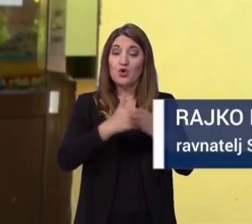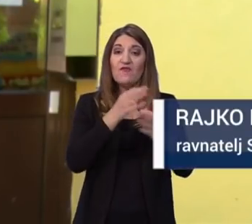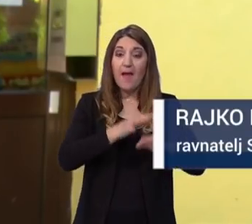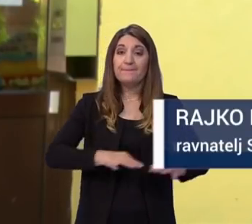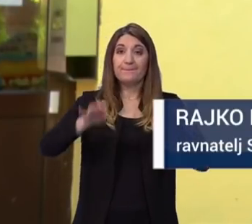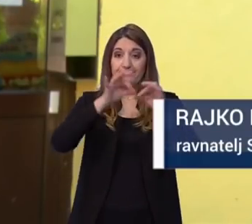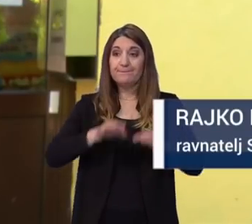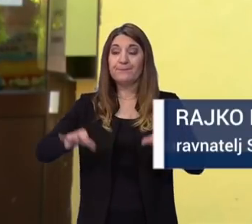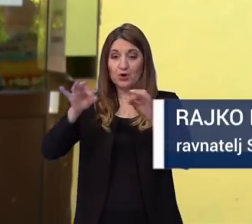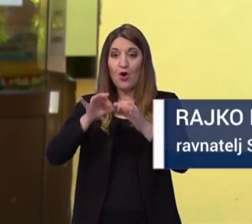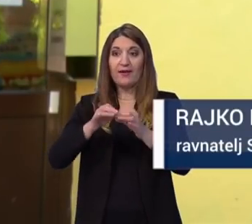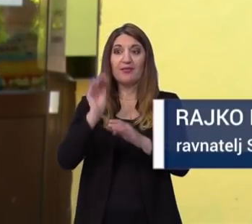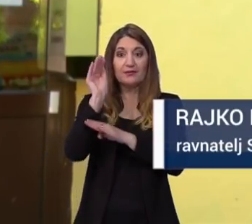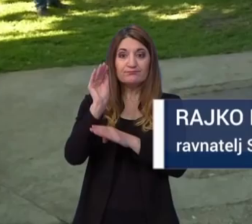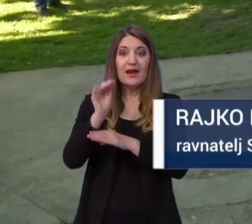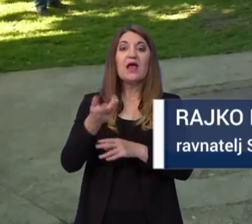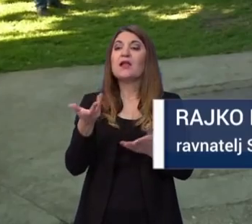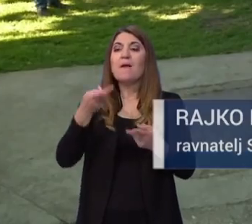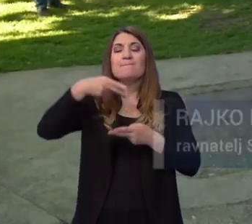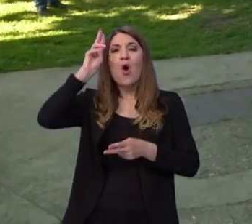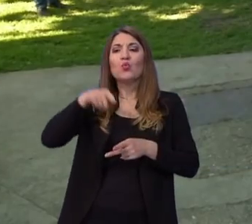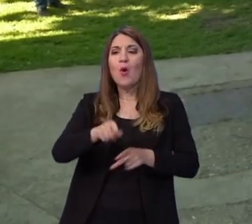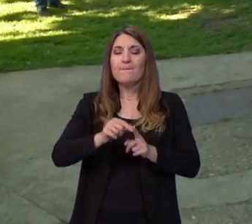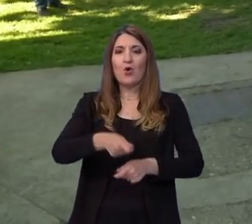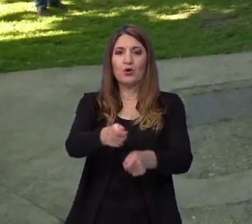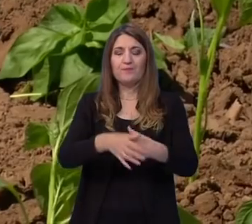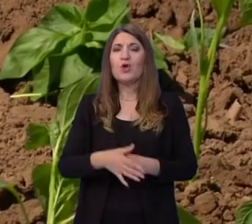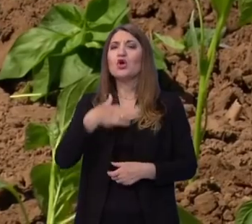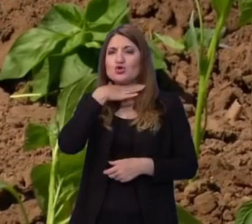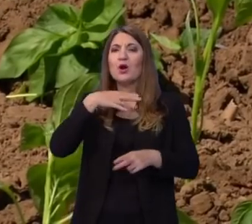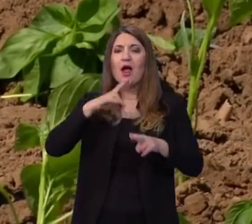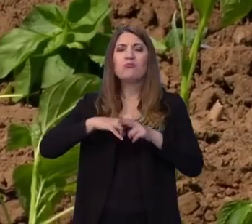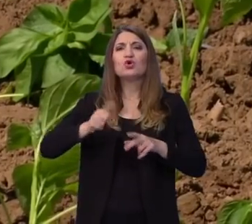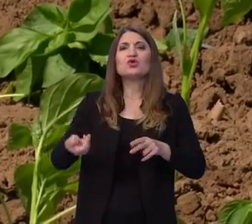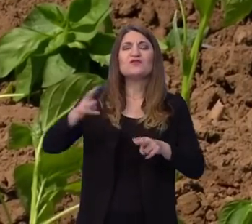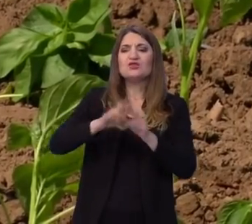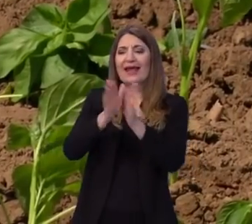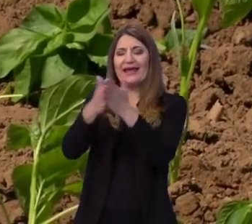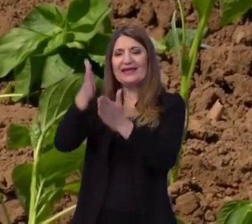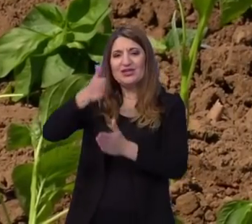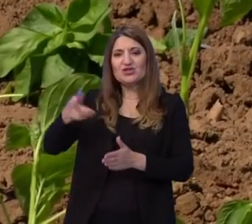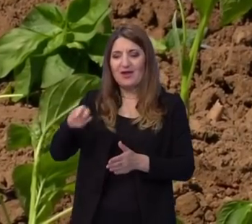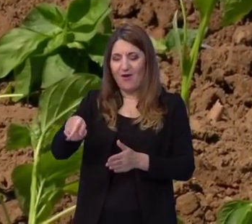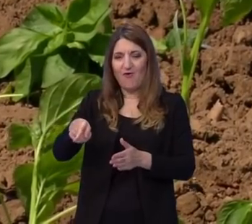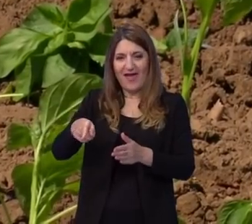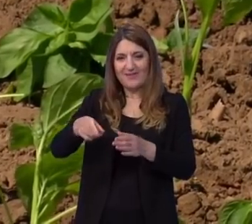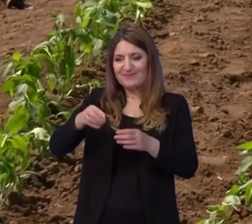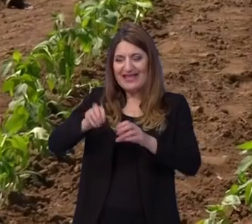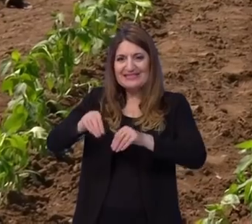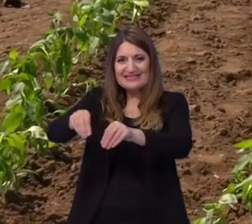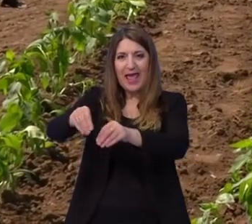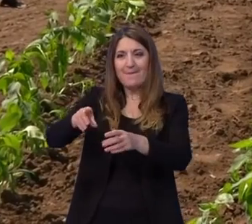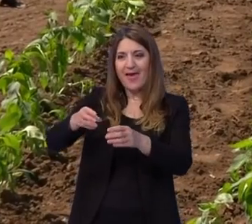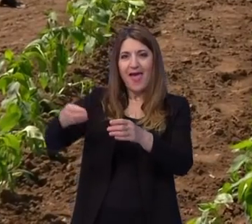okviru mogućnosti u poljoprivredni. Škola planira proširiti knjižnicu izvornog sjemena, te povećati i izbor